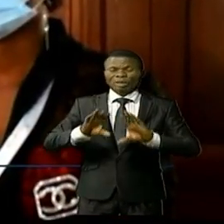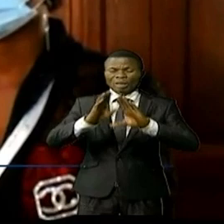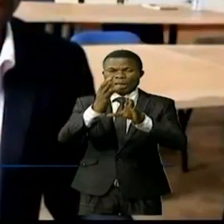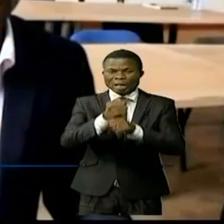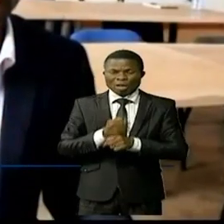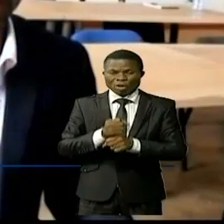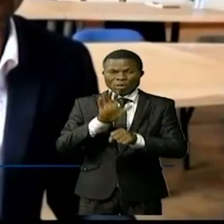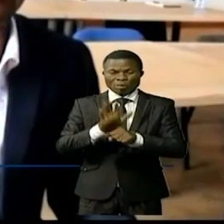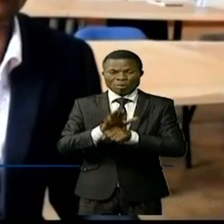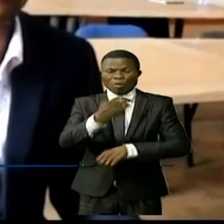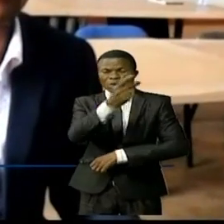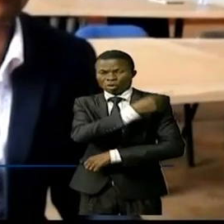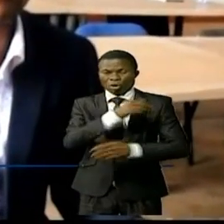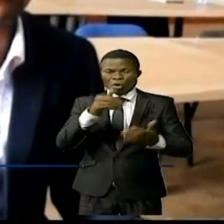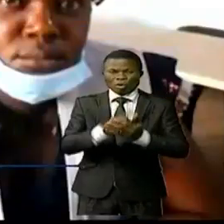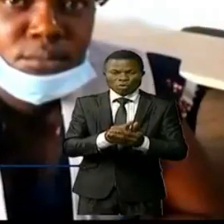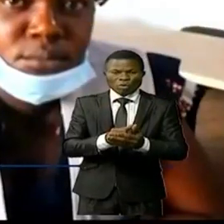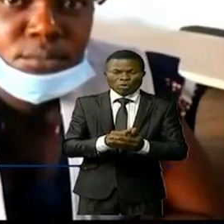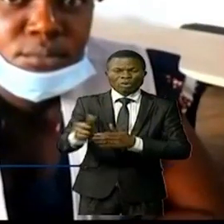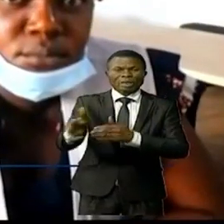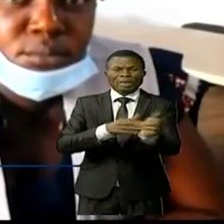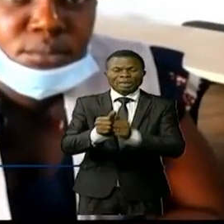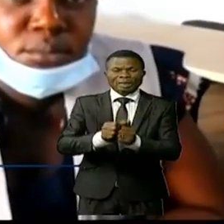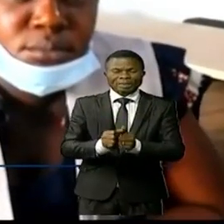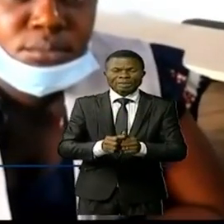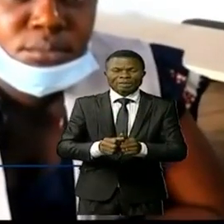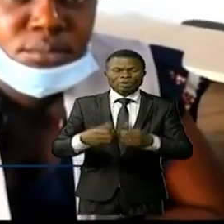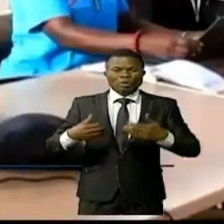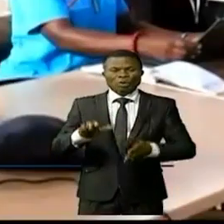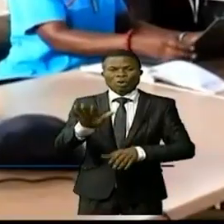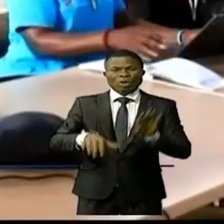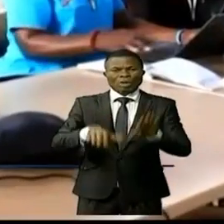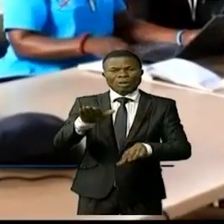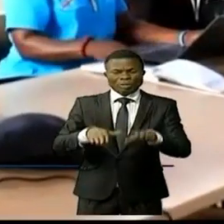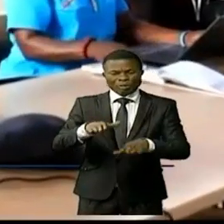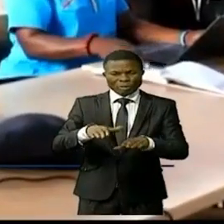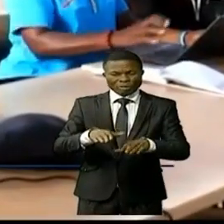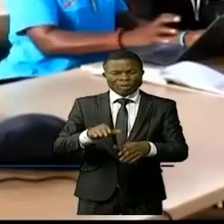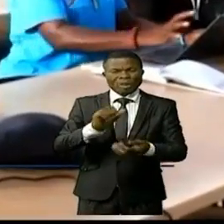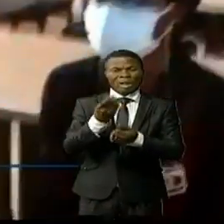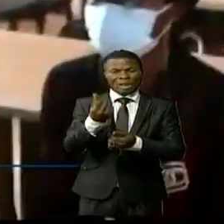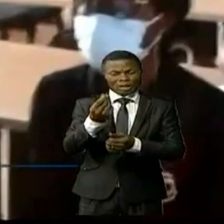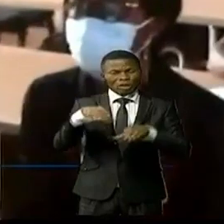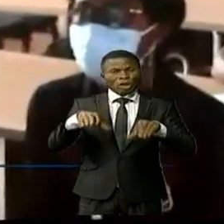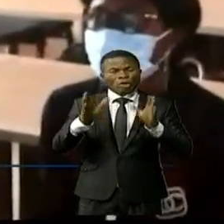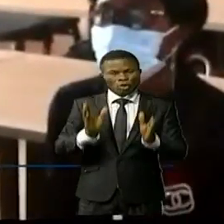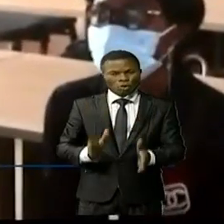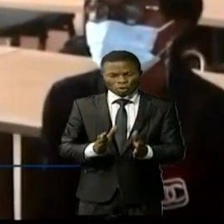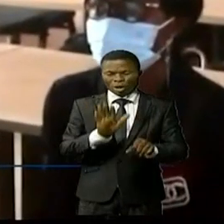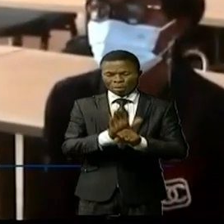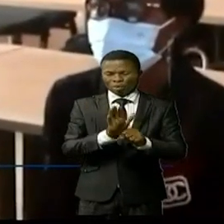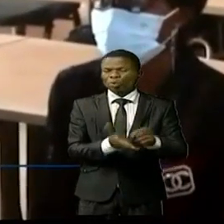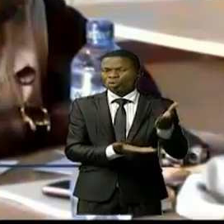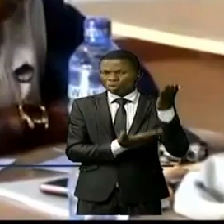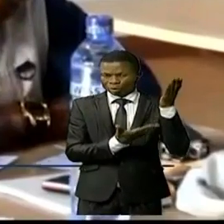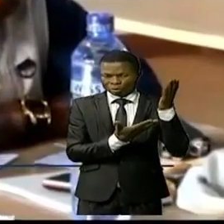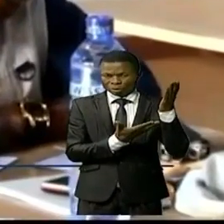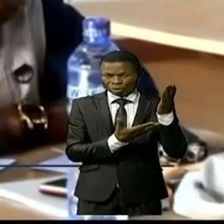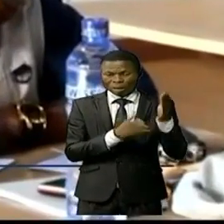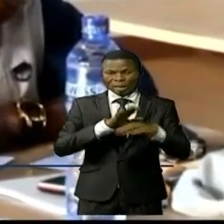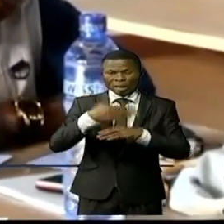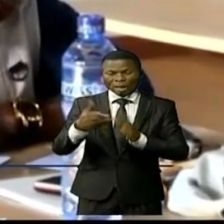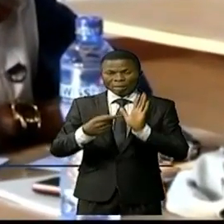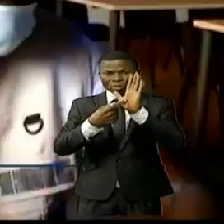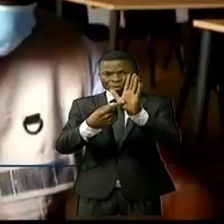vaccinations contre la polio qui est en phase d'éradication, les financements de la part des autorités congolaises sont une nécessité. Après avoir